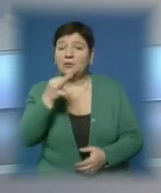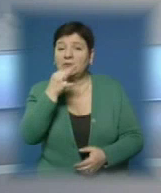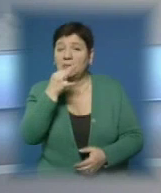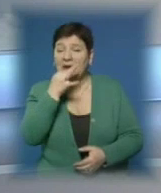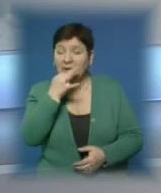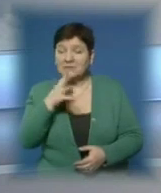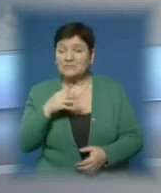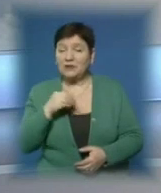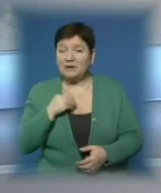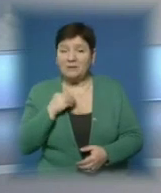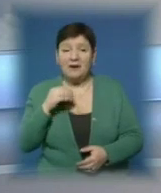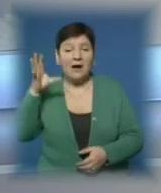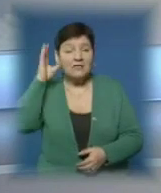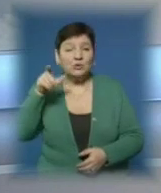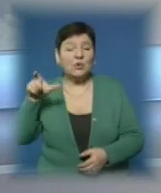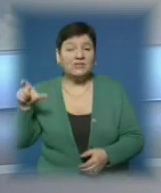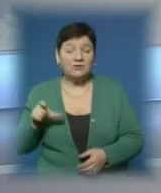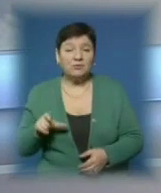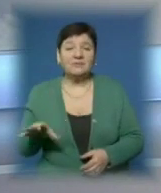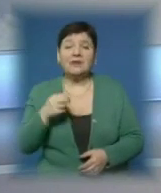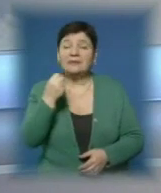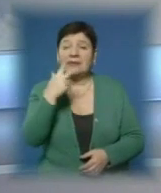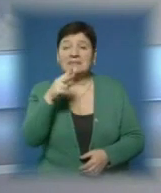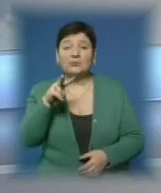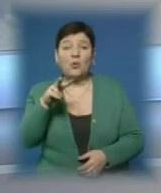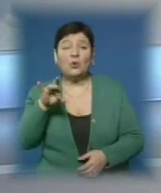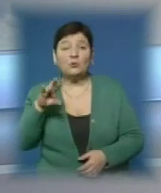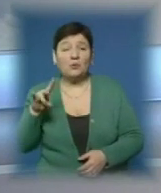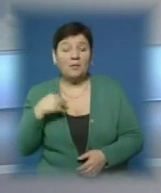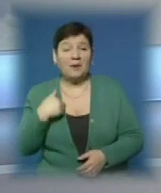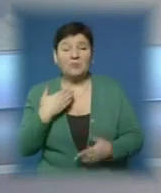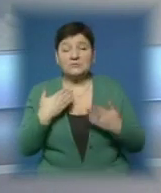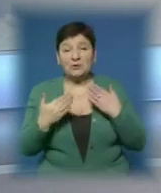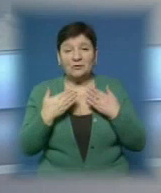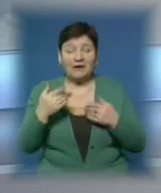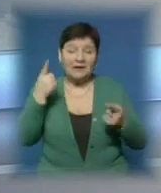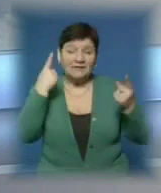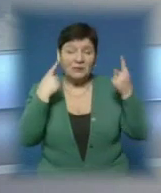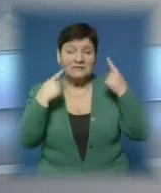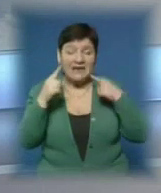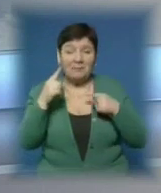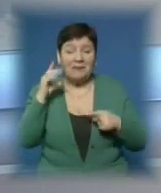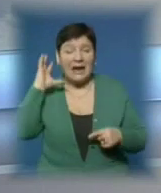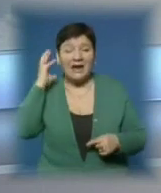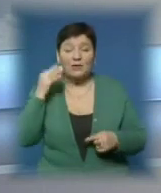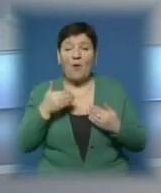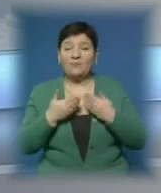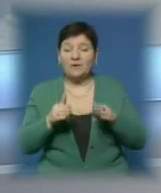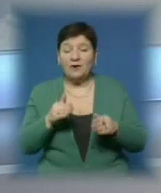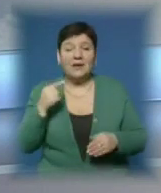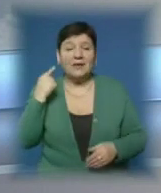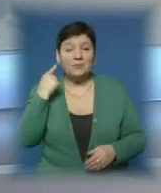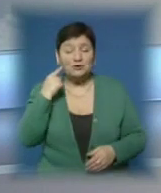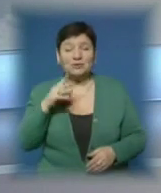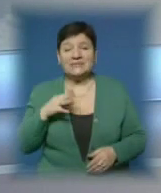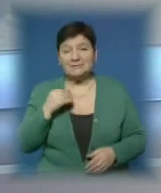своїх слухачів. У Всесвітній день радіо 13 лютого ми поспілкувалися з творцями радіо-ефіру та почули їхній погляд